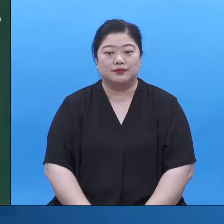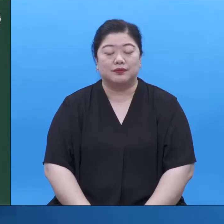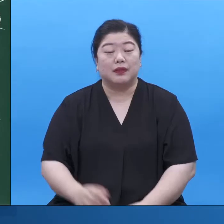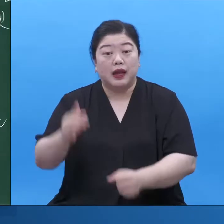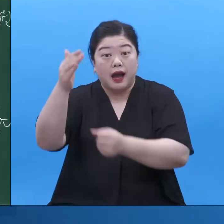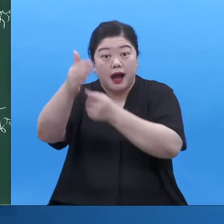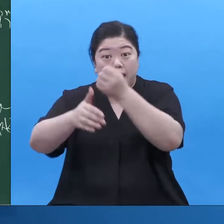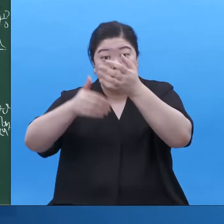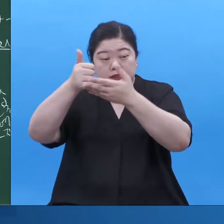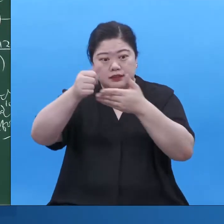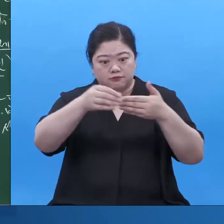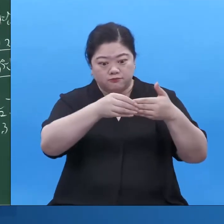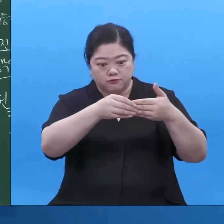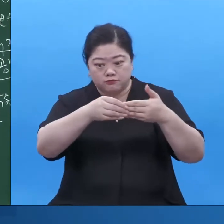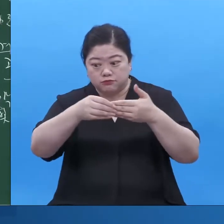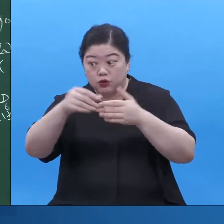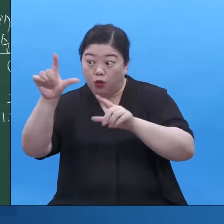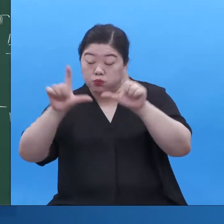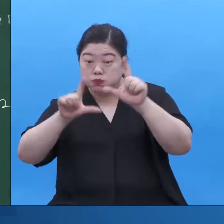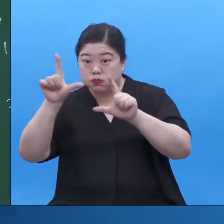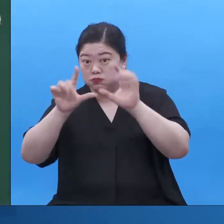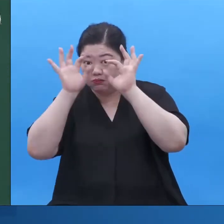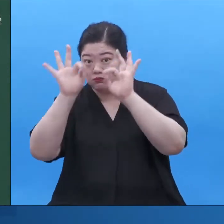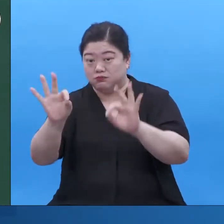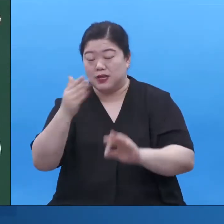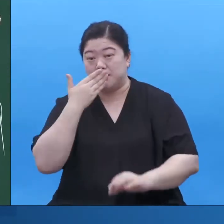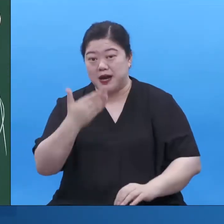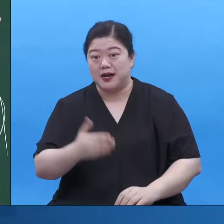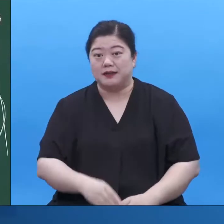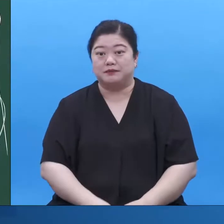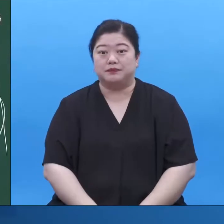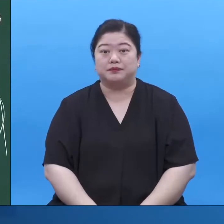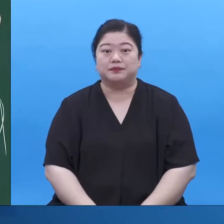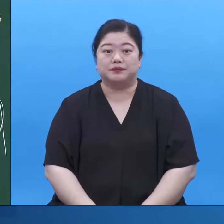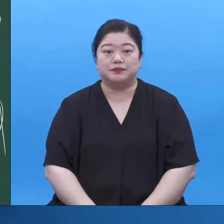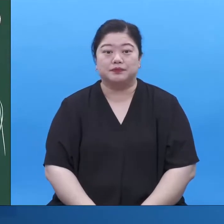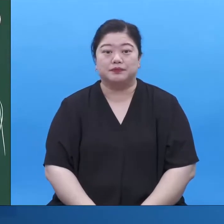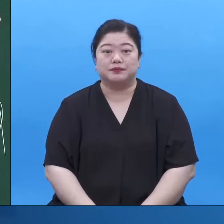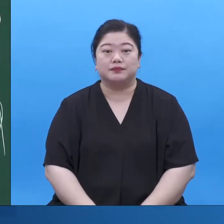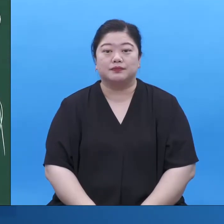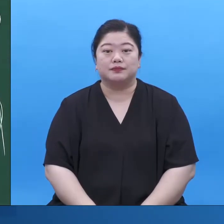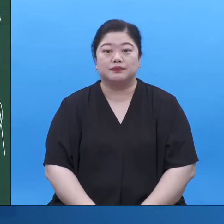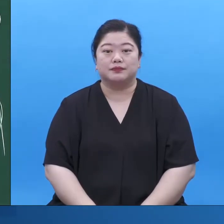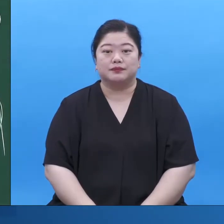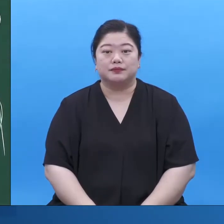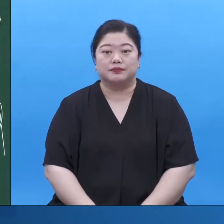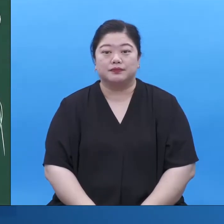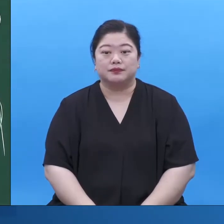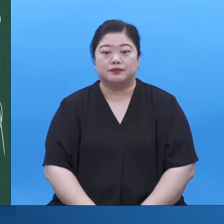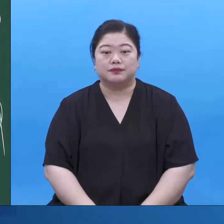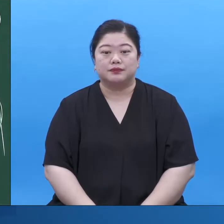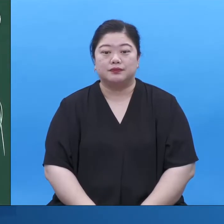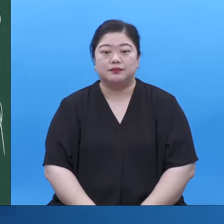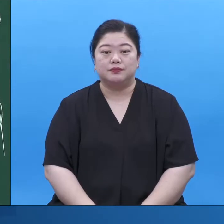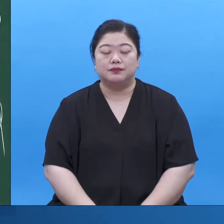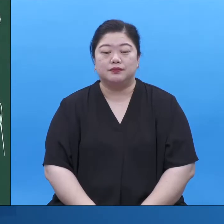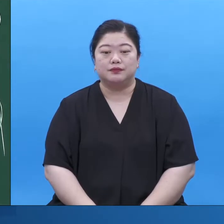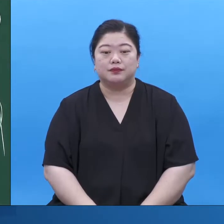굉장히 중요하지요 공무원 개인 살리는